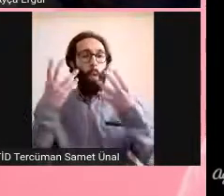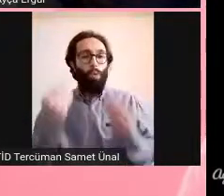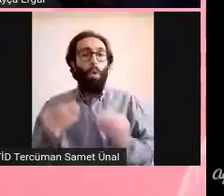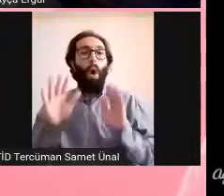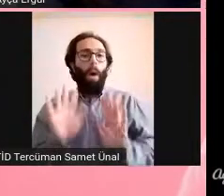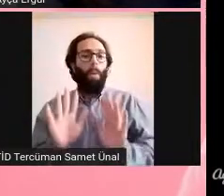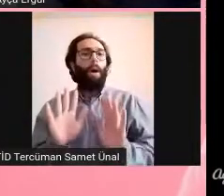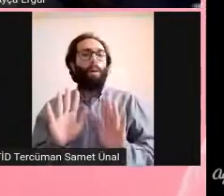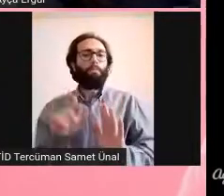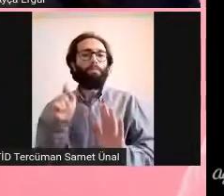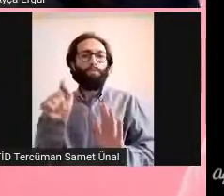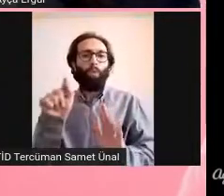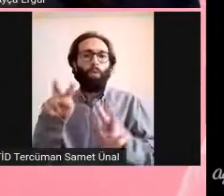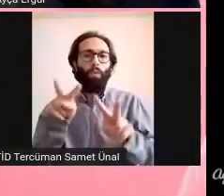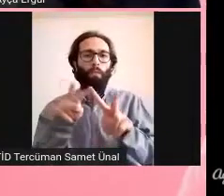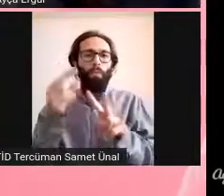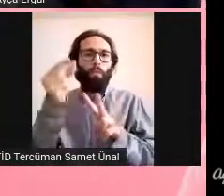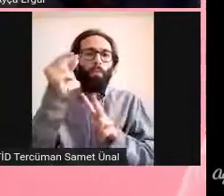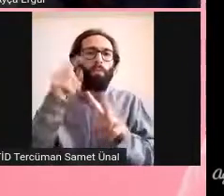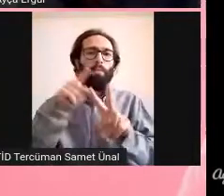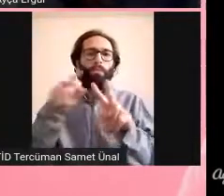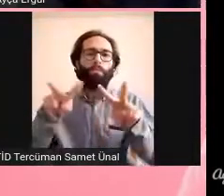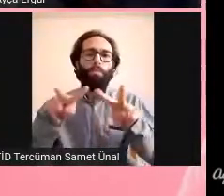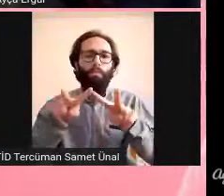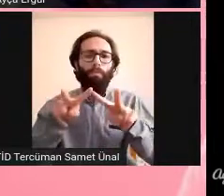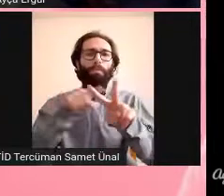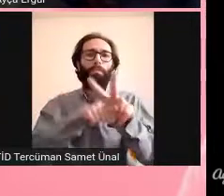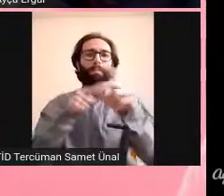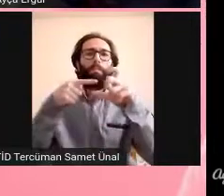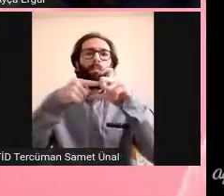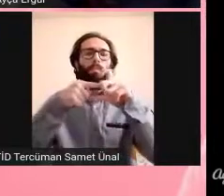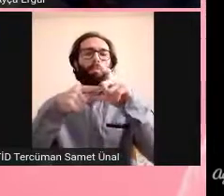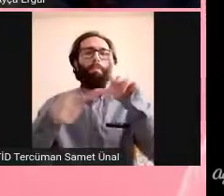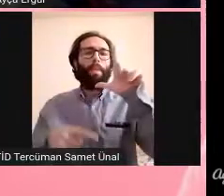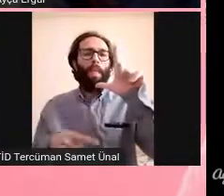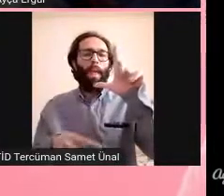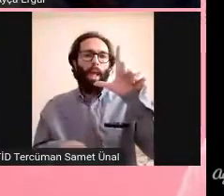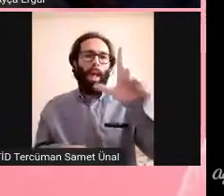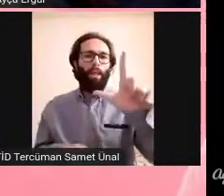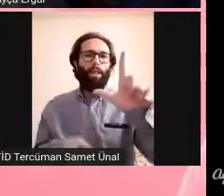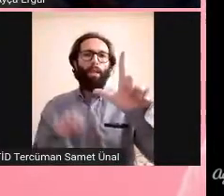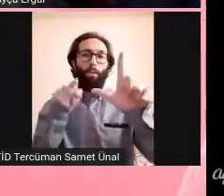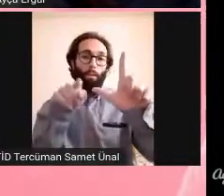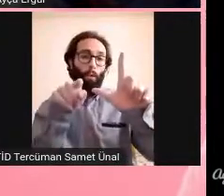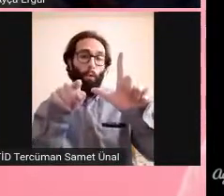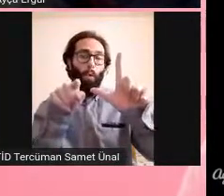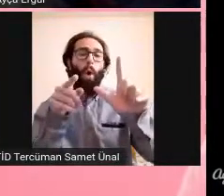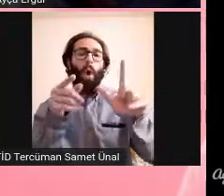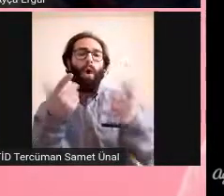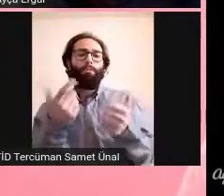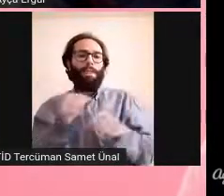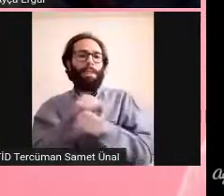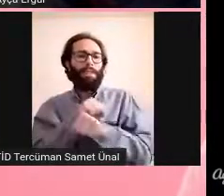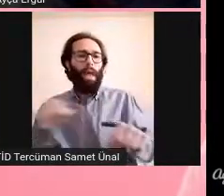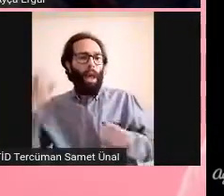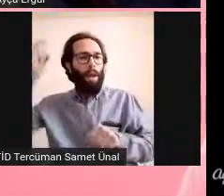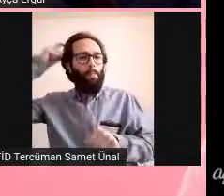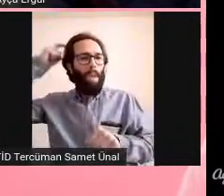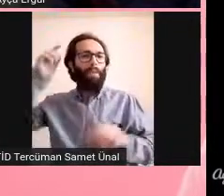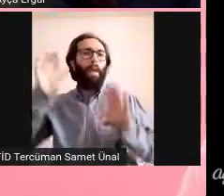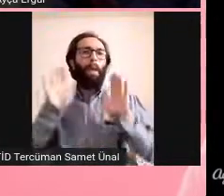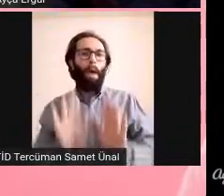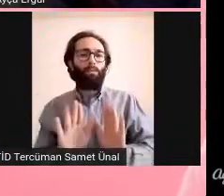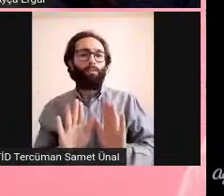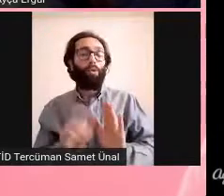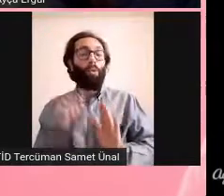korkutucu bir şeydi. Yani ben de ilk gördüğümde bayağı korkmuştum. Mielin hasarı hoş bir şey değil. Multiple